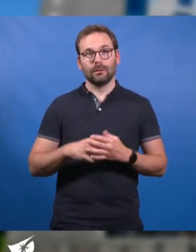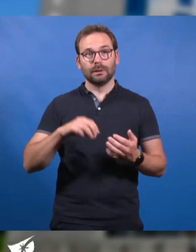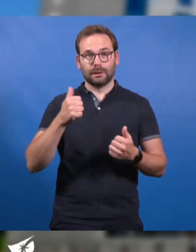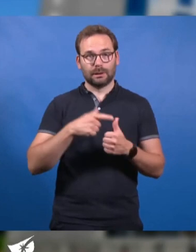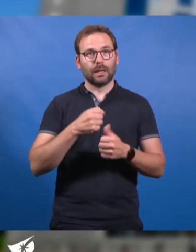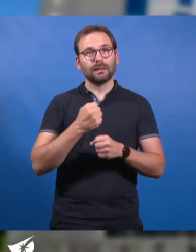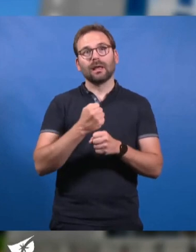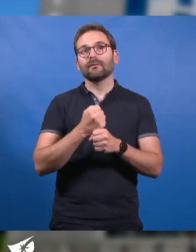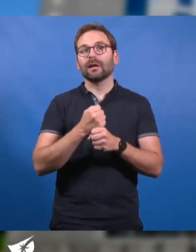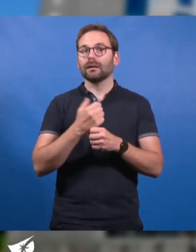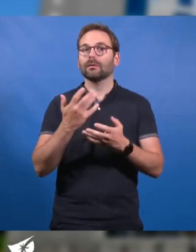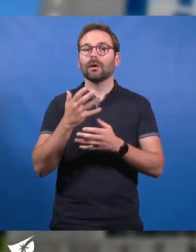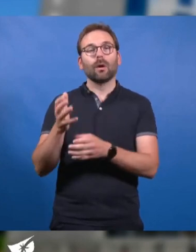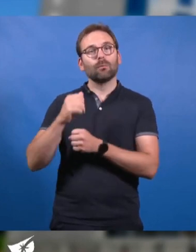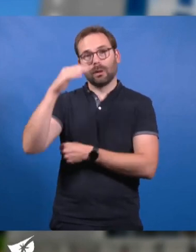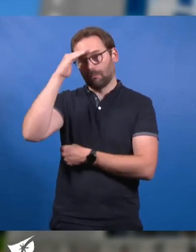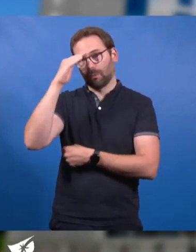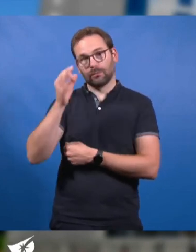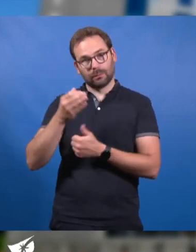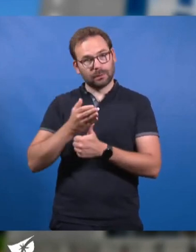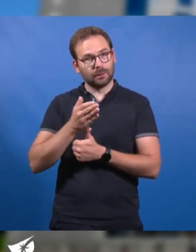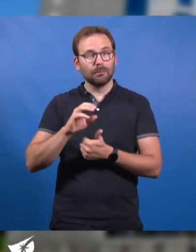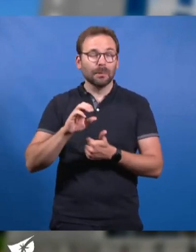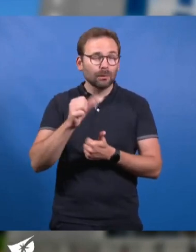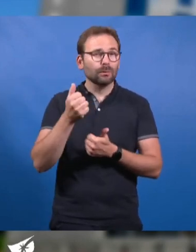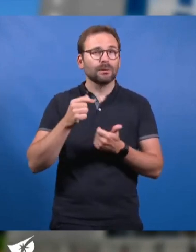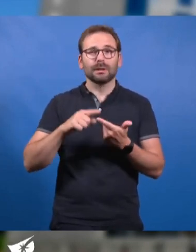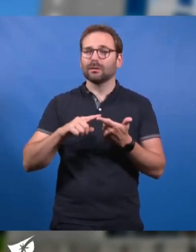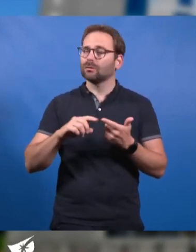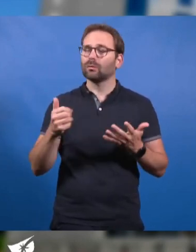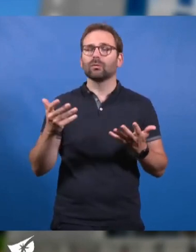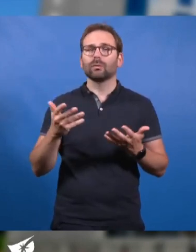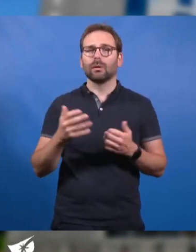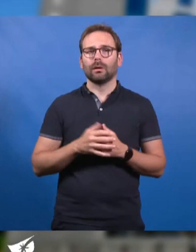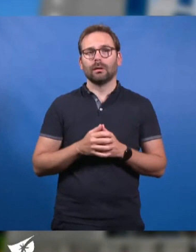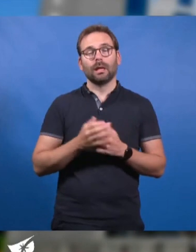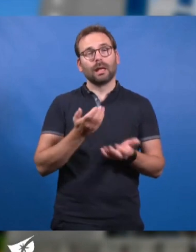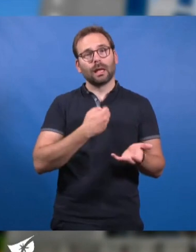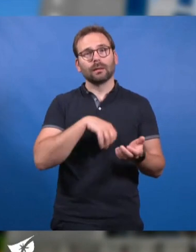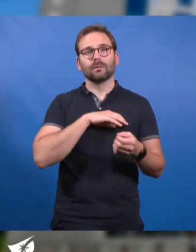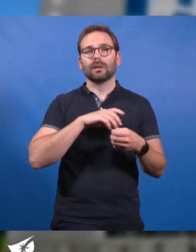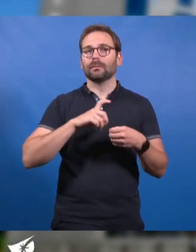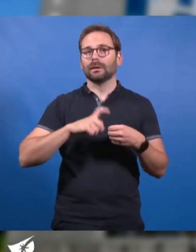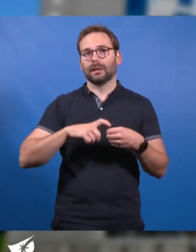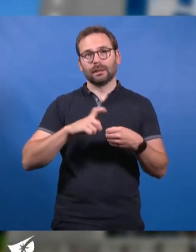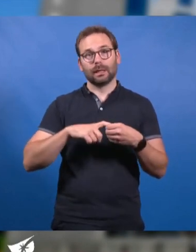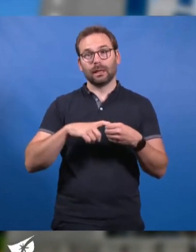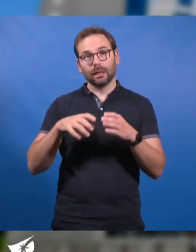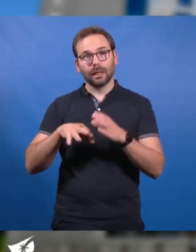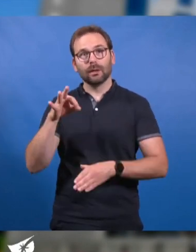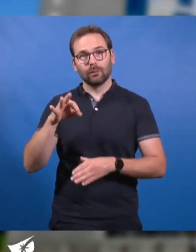en tant qu'employée de la poste, mais aussi et surtout en tant que responsable syndicale et élue.